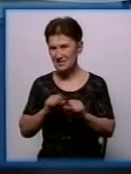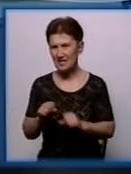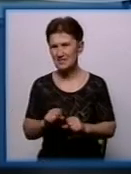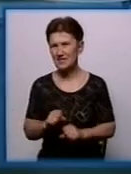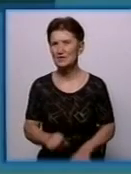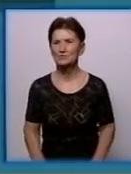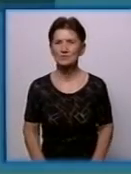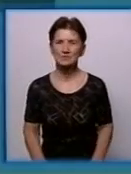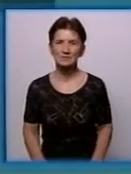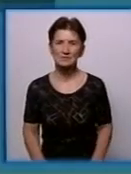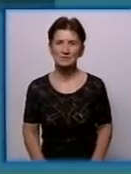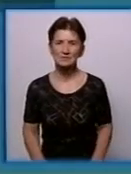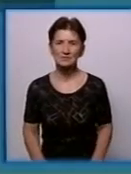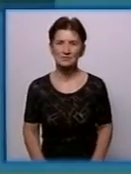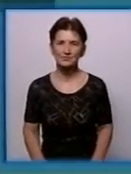послухаємо.